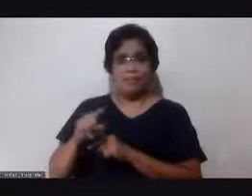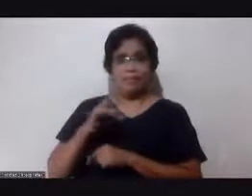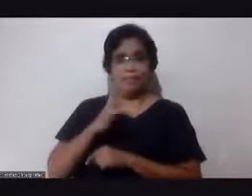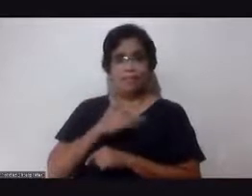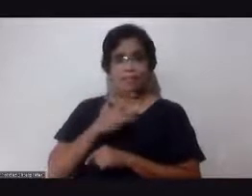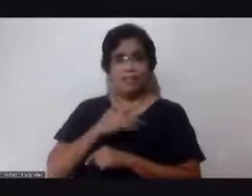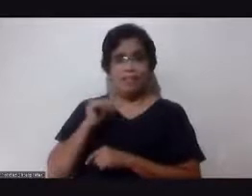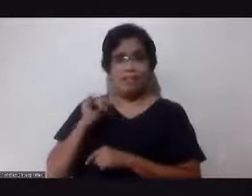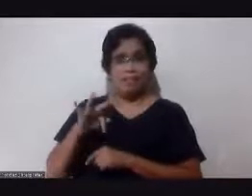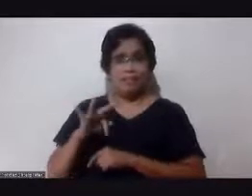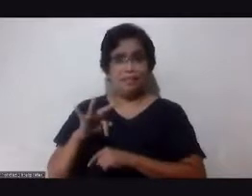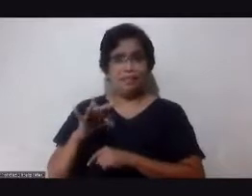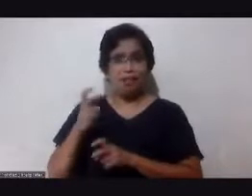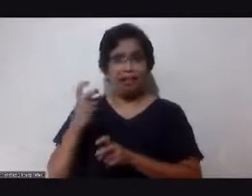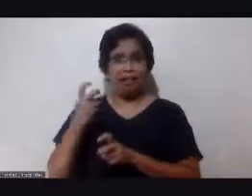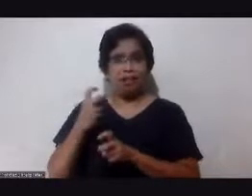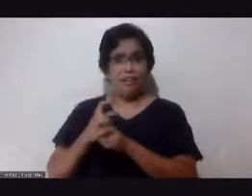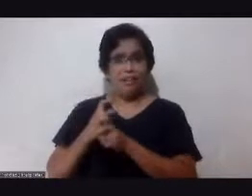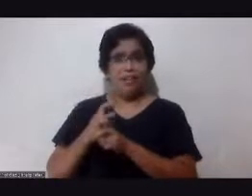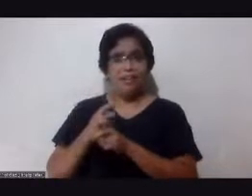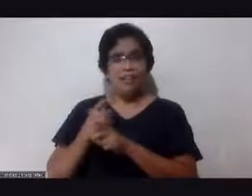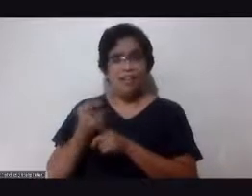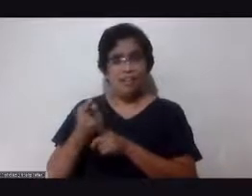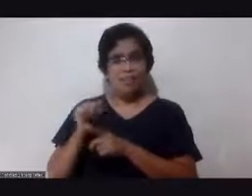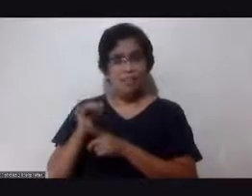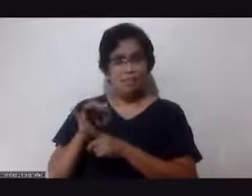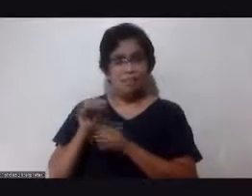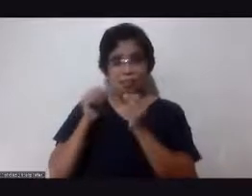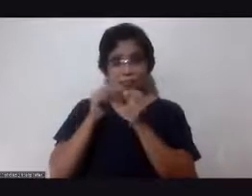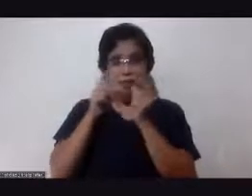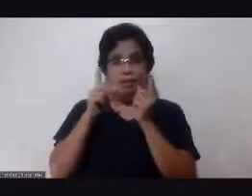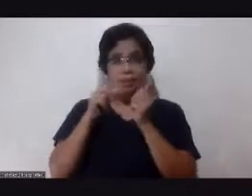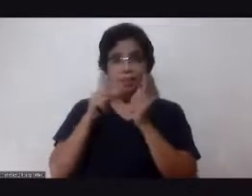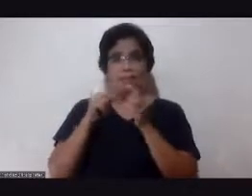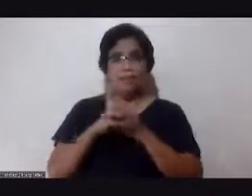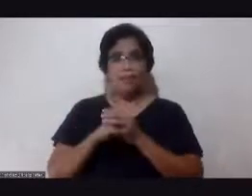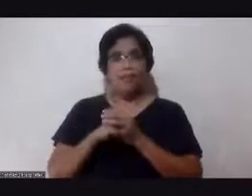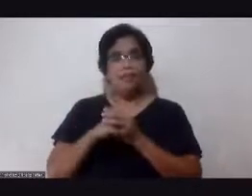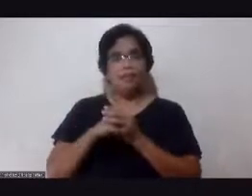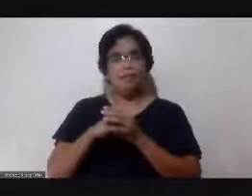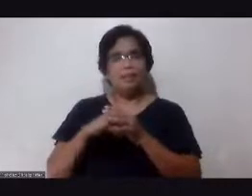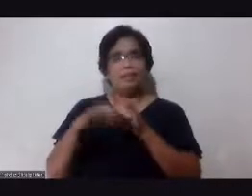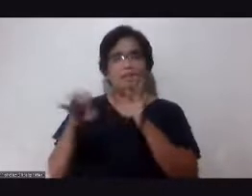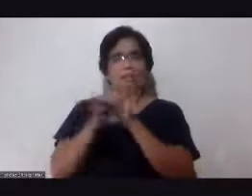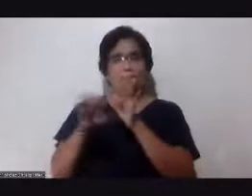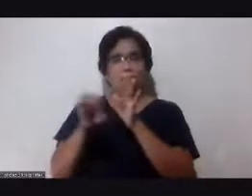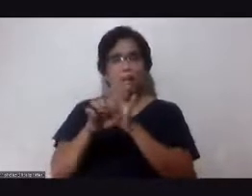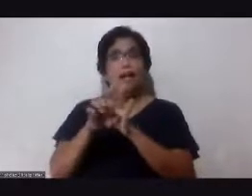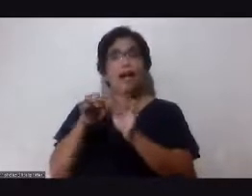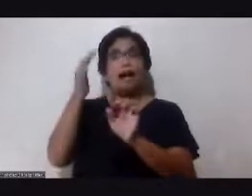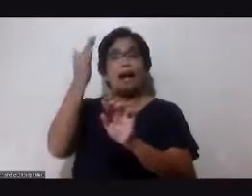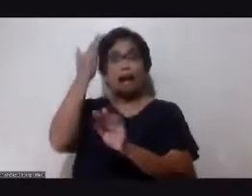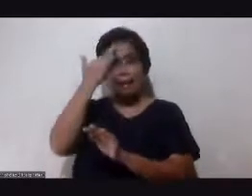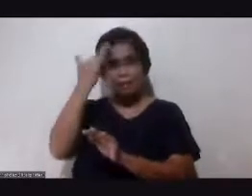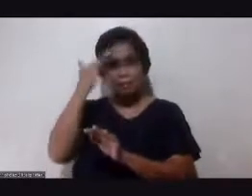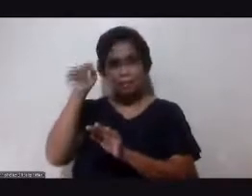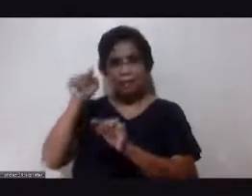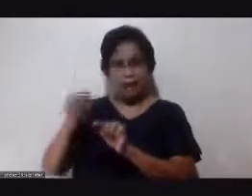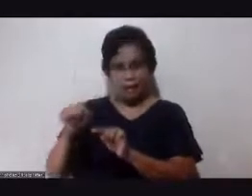mulat ang iyong mga mata? Kasi parang alam mo na, okay? Alam mo na na masama. Yeah.